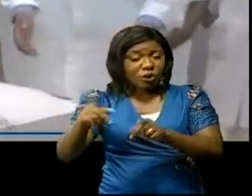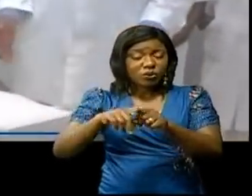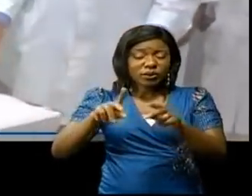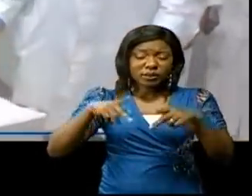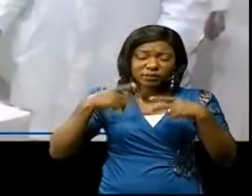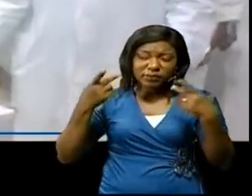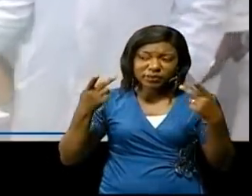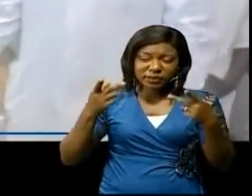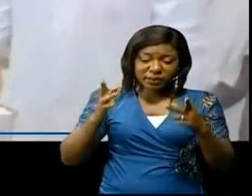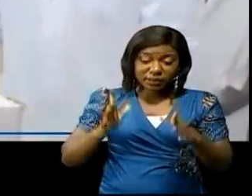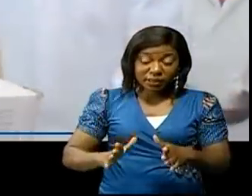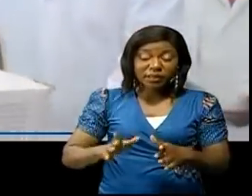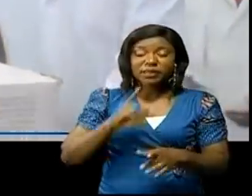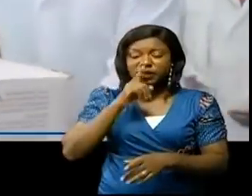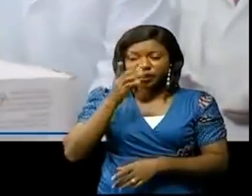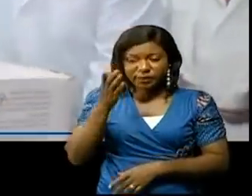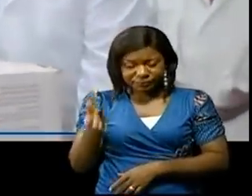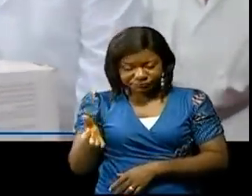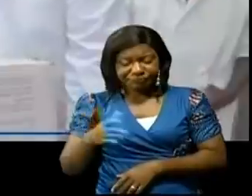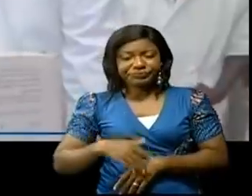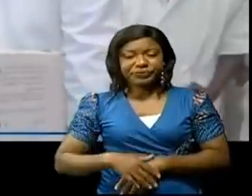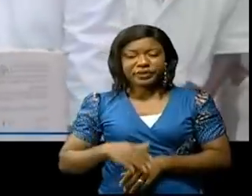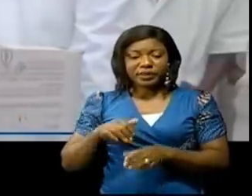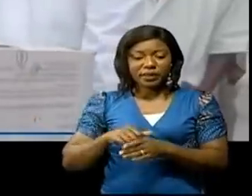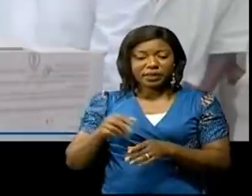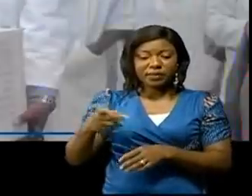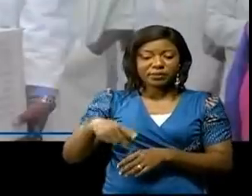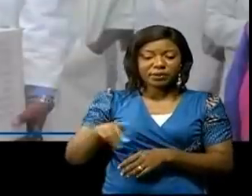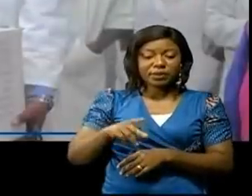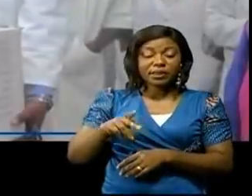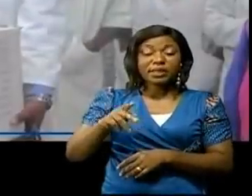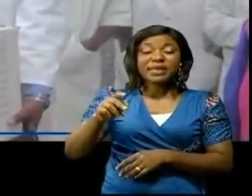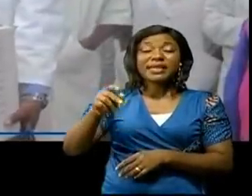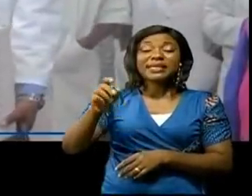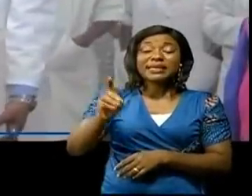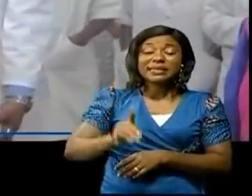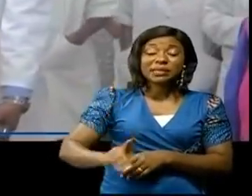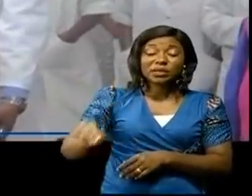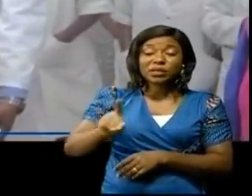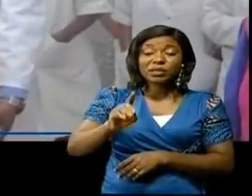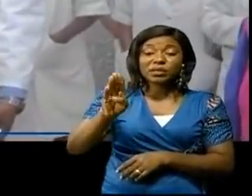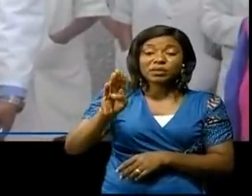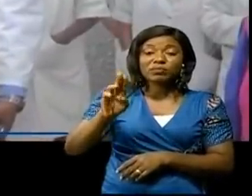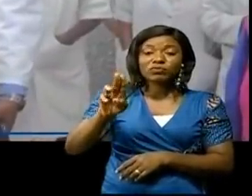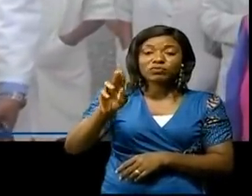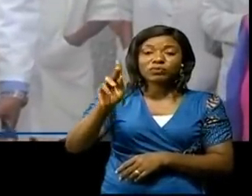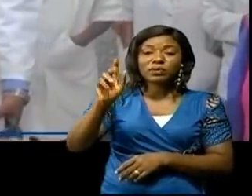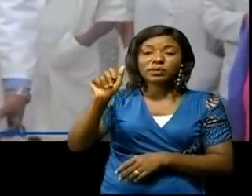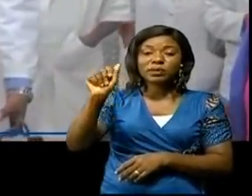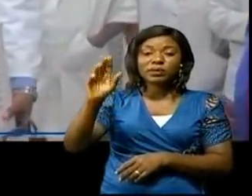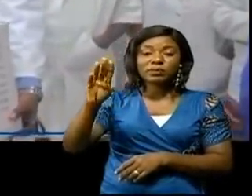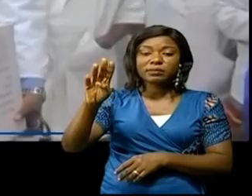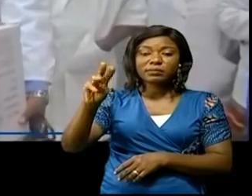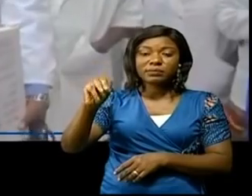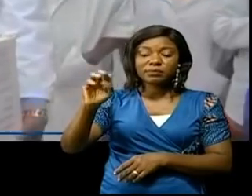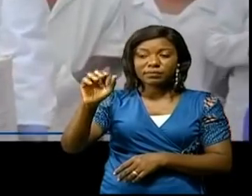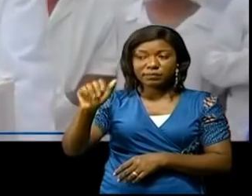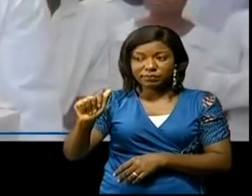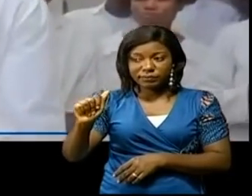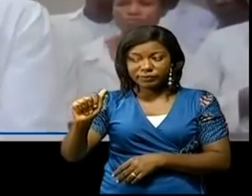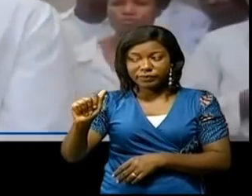Estachiongo, sur place à Louena, dans le territoire de Boukama. L'envoyé de jetro Mouyombi-Chimbu a remis les produits pharmaceutiques